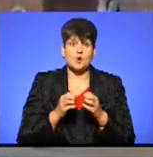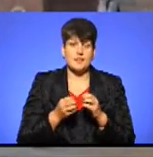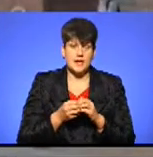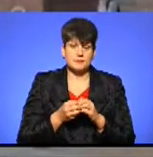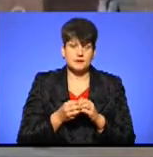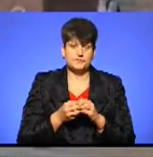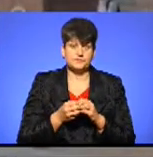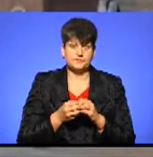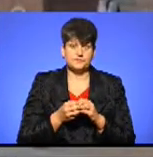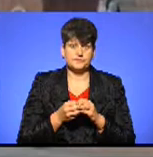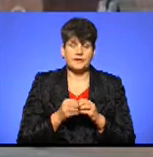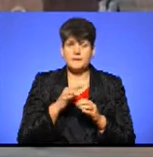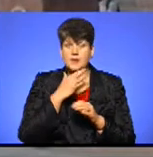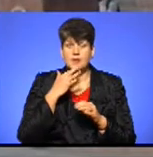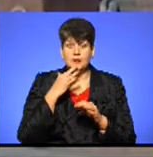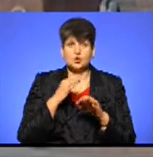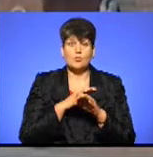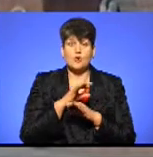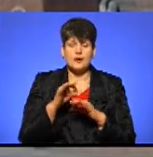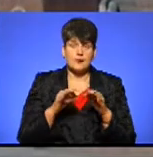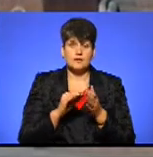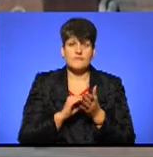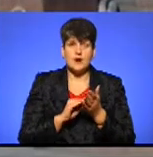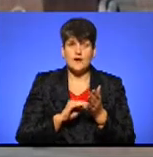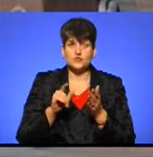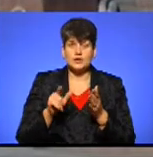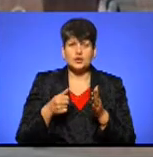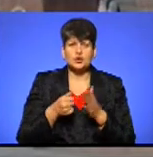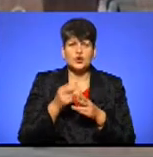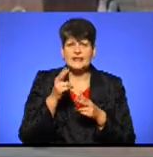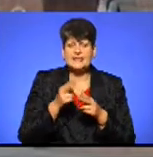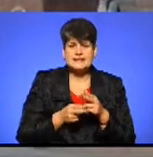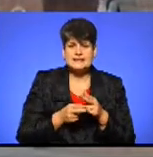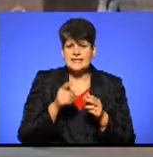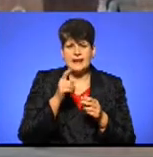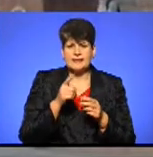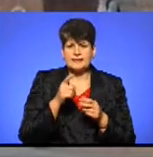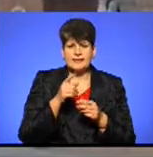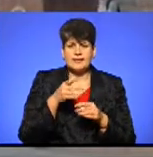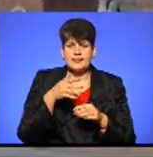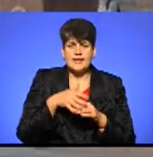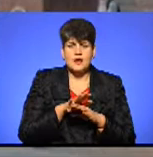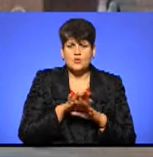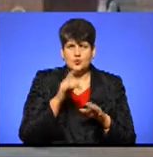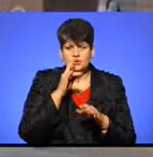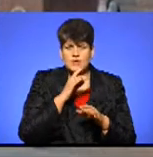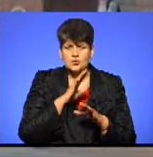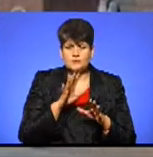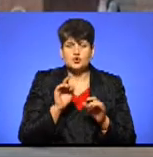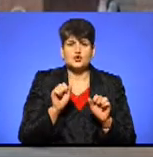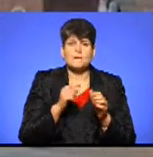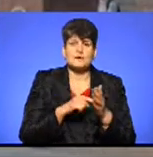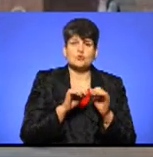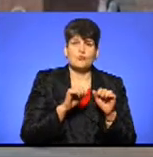багато проєктів та автори десь не до кінця розуміють, що може, що не може місто робити в